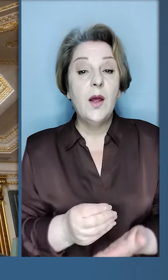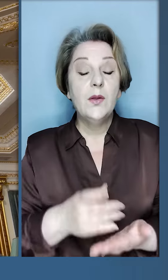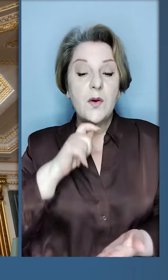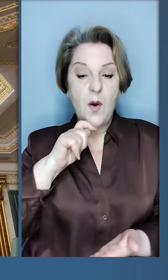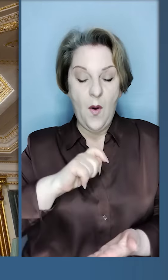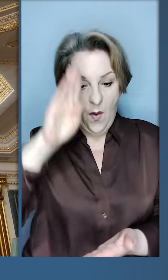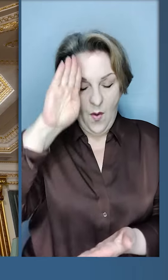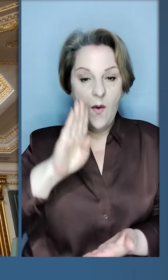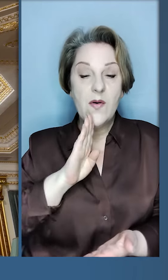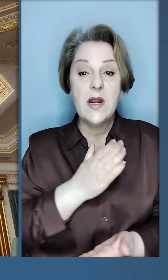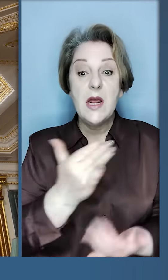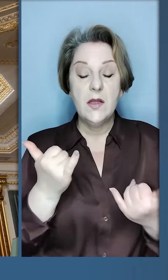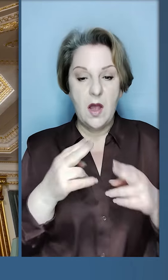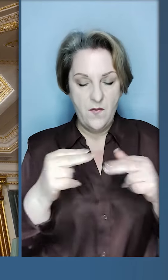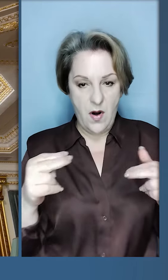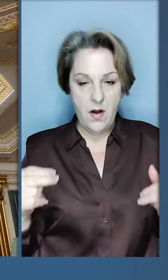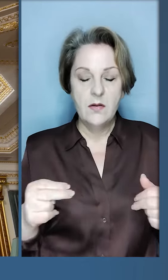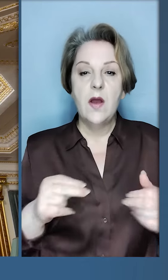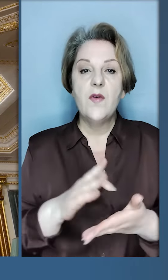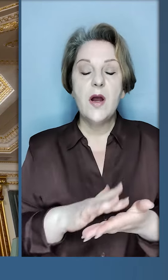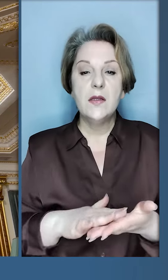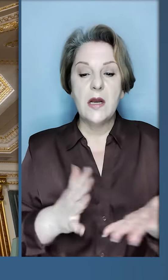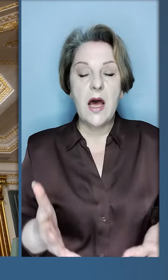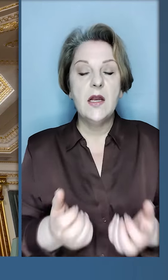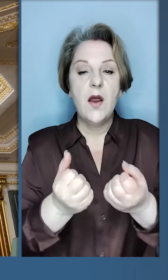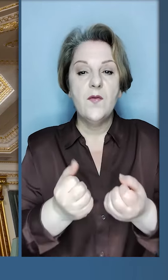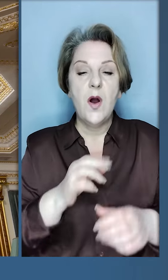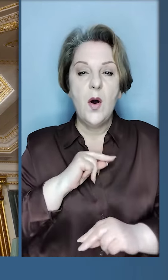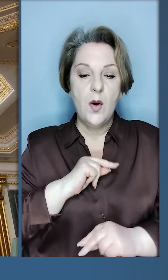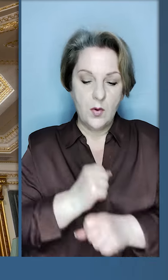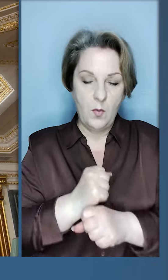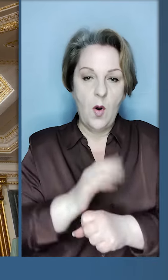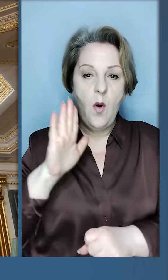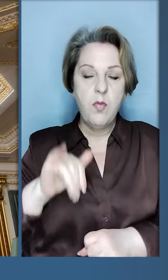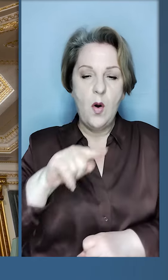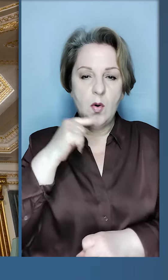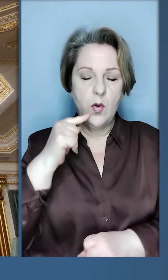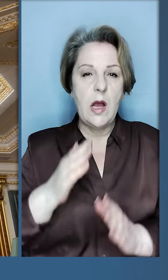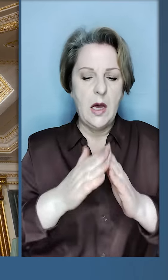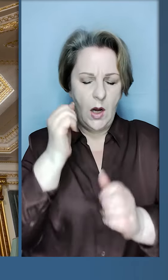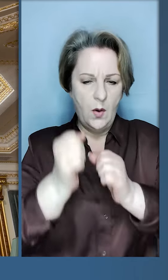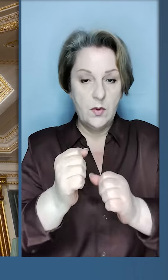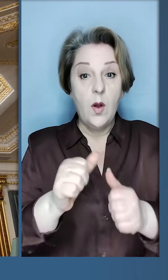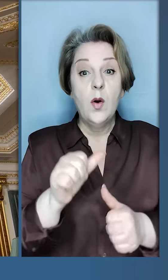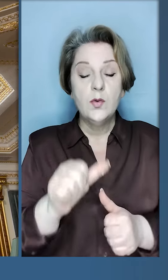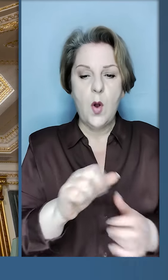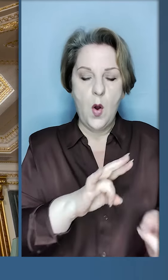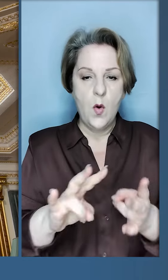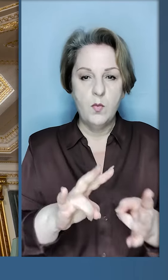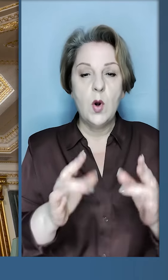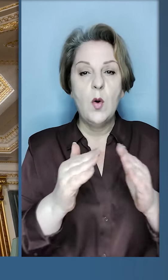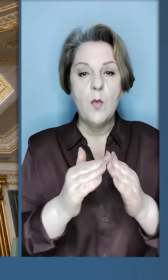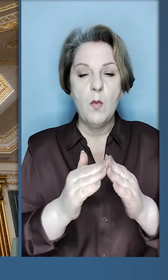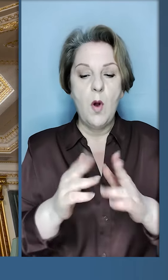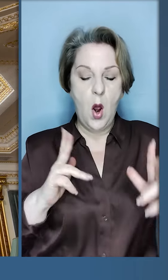Дорогі українці і українки, зараз в Дніпрі тривають рятувальні роботи після російського ракетного удару. Зокрема, пошкоджені